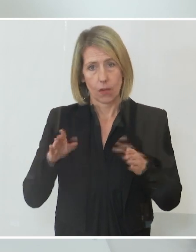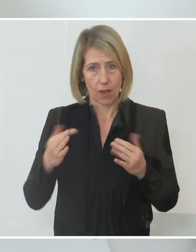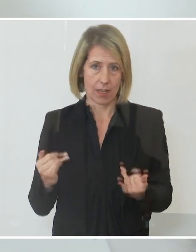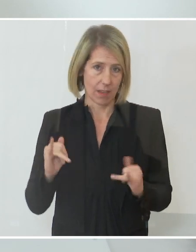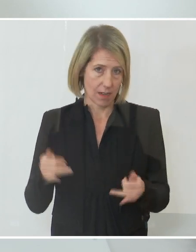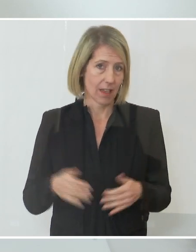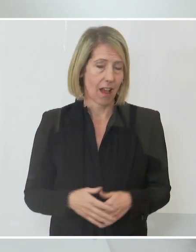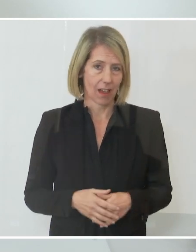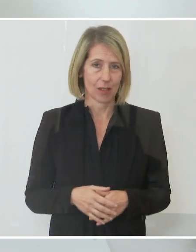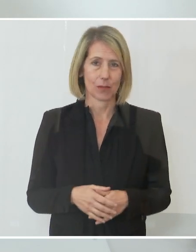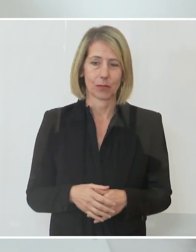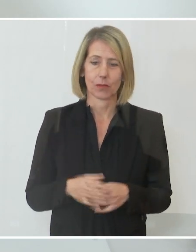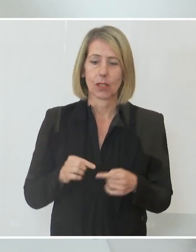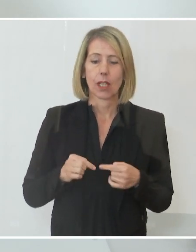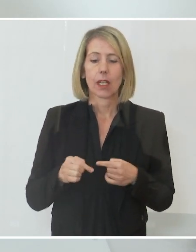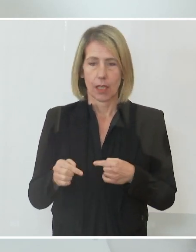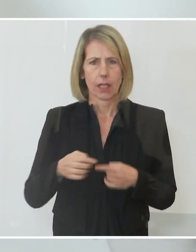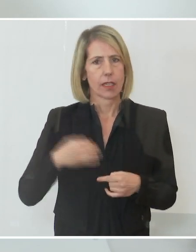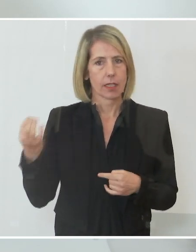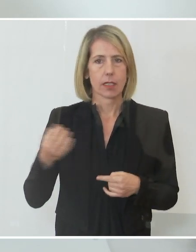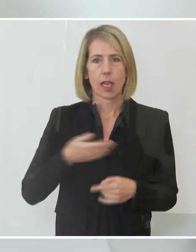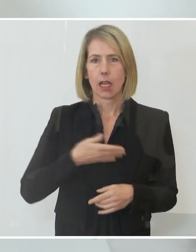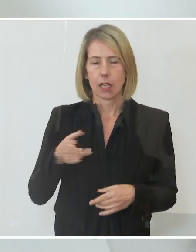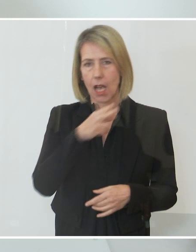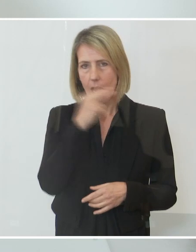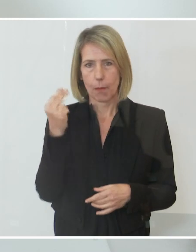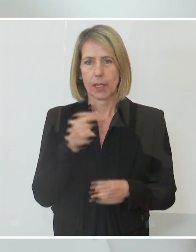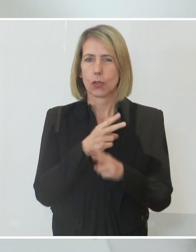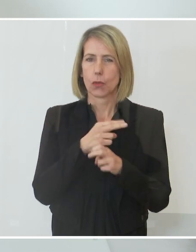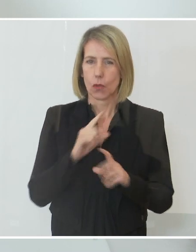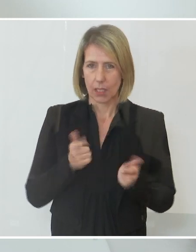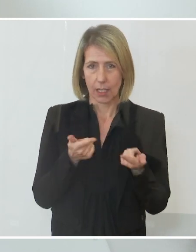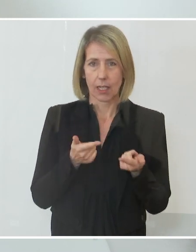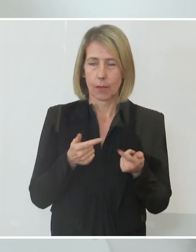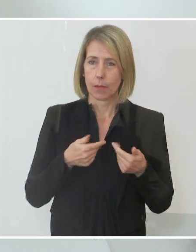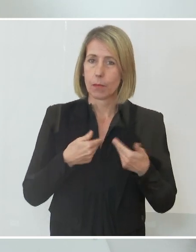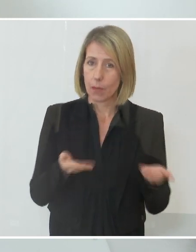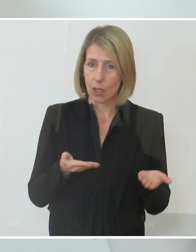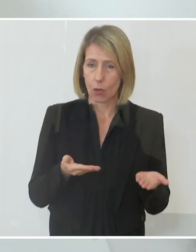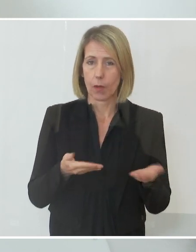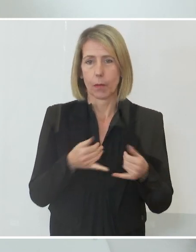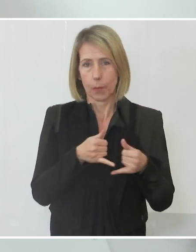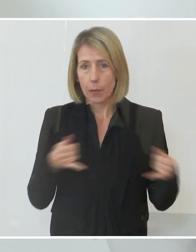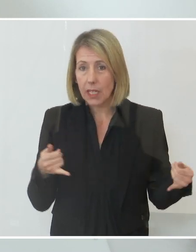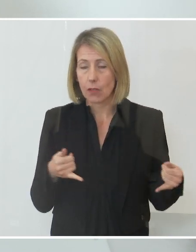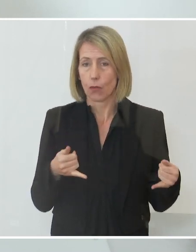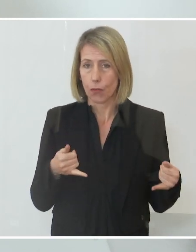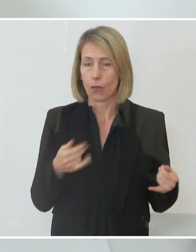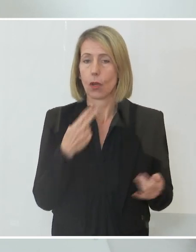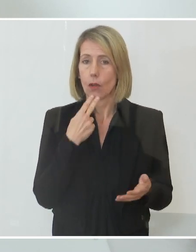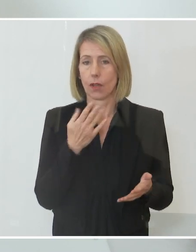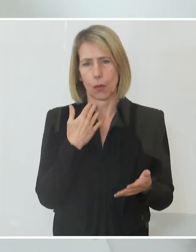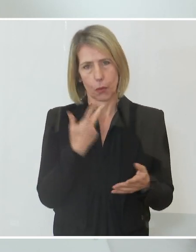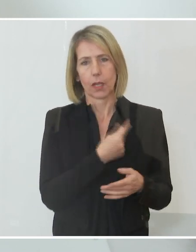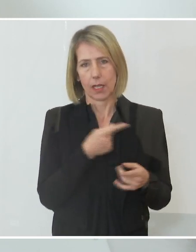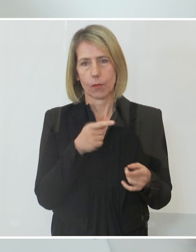Dieser Tage bekommen alle Menschen, die in Österreich leben, einen Brief. Alle ungeimpften Menschen, die in Österreich leben, einen Brief